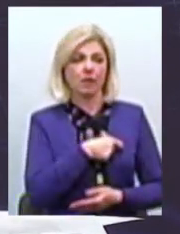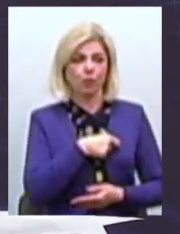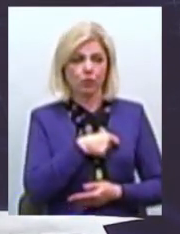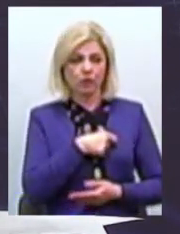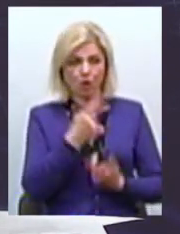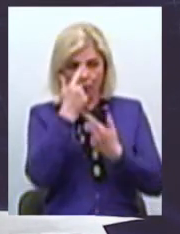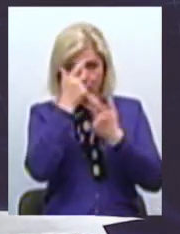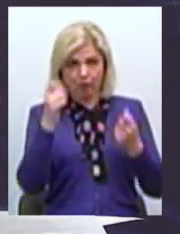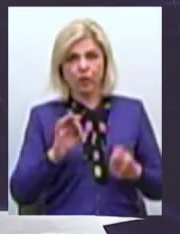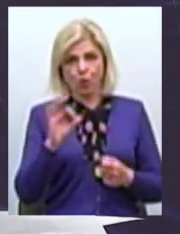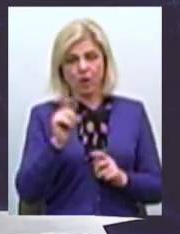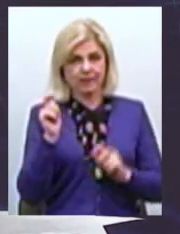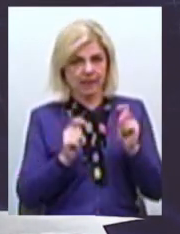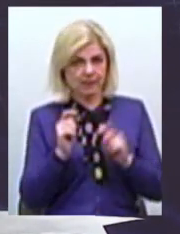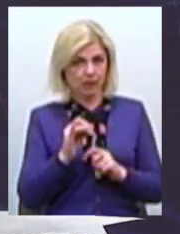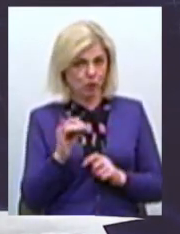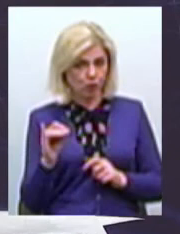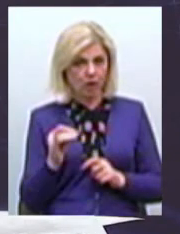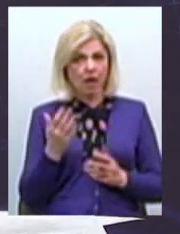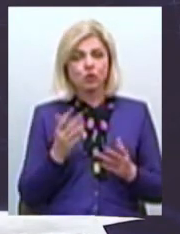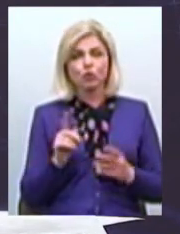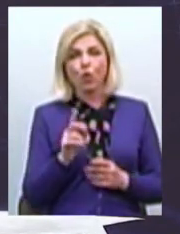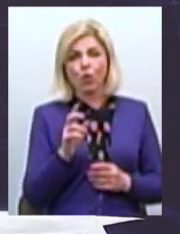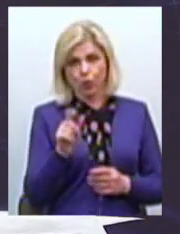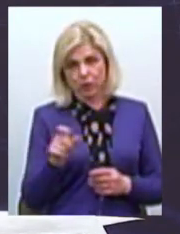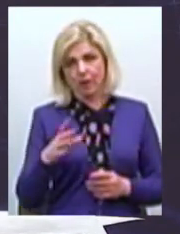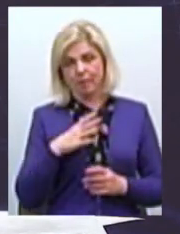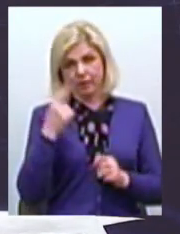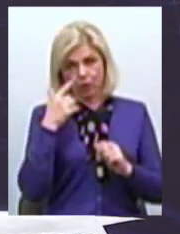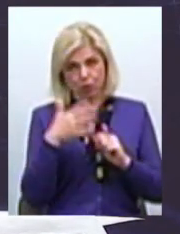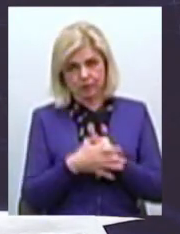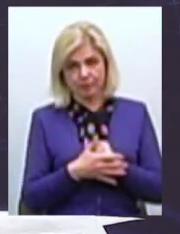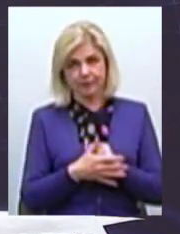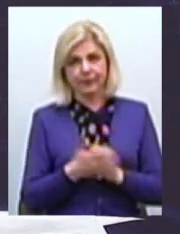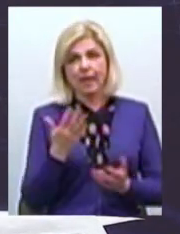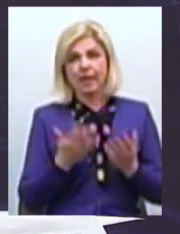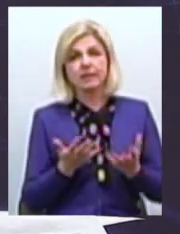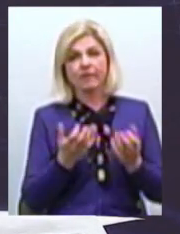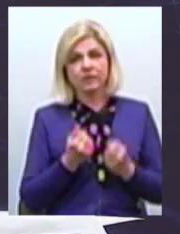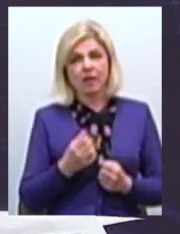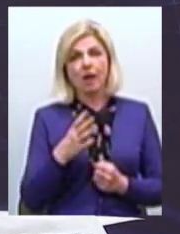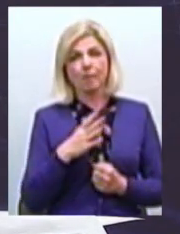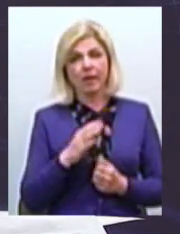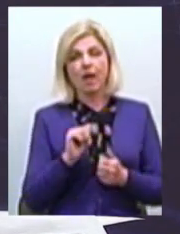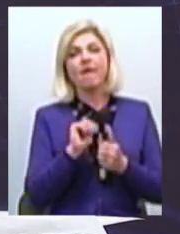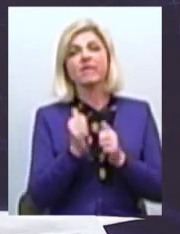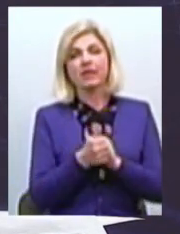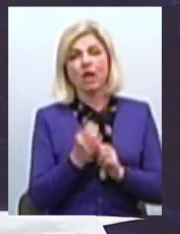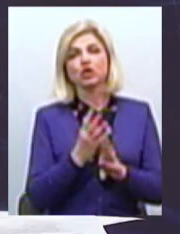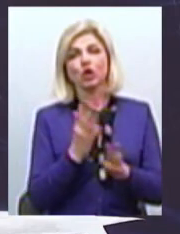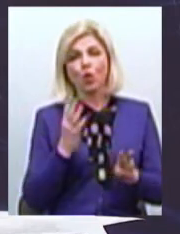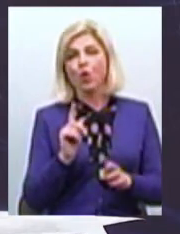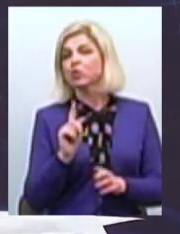Повідомлення про сесію Якщо брати, щоб для людей було зрозуміло Якщо брати вчора сесію Верховної Ради Вона була позачергова Чому? Тому що